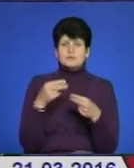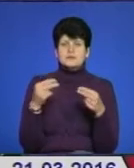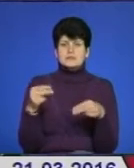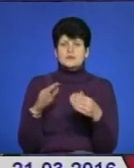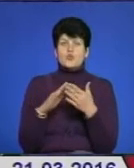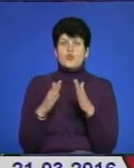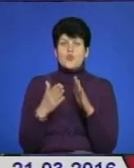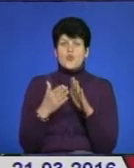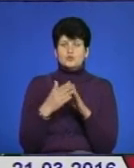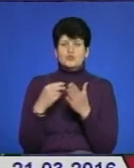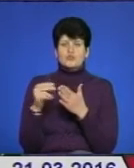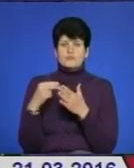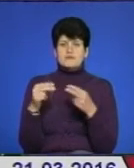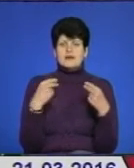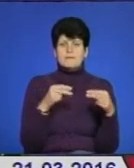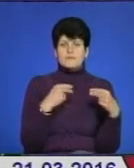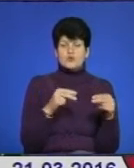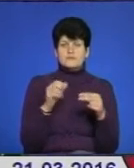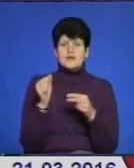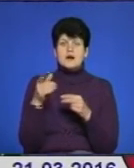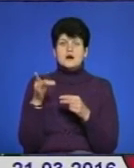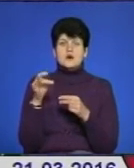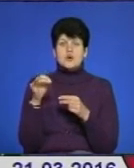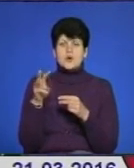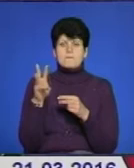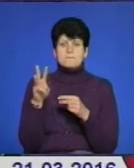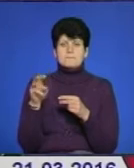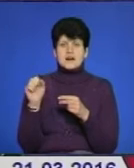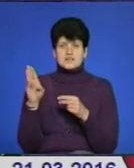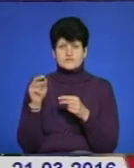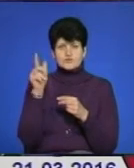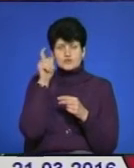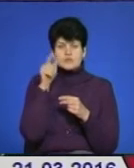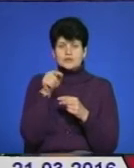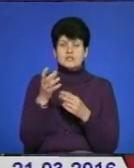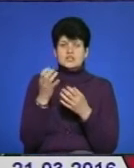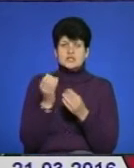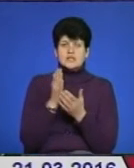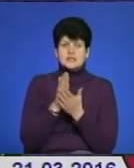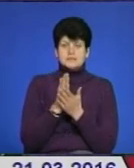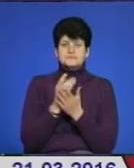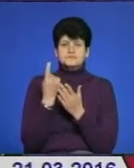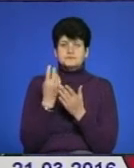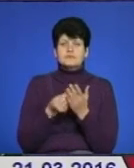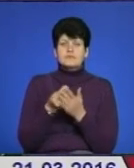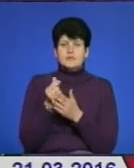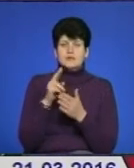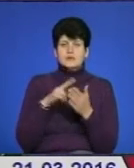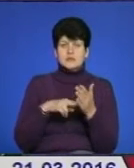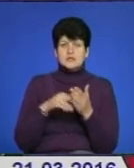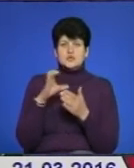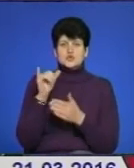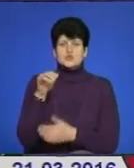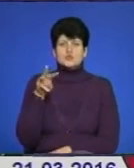купівлі, продушу, агромашу в Чортковій. І туди заходить ще один великий платник податків підприємства «Сумі